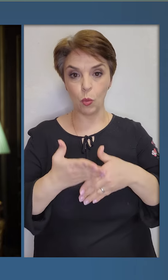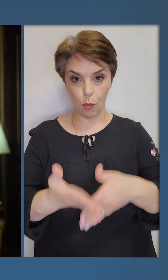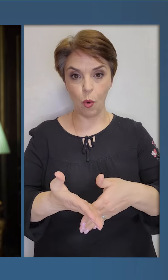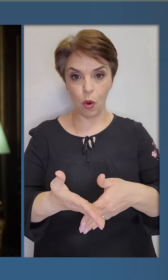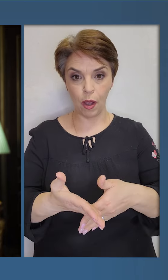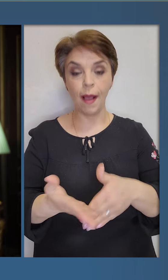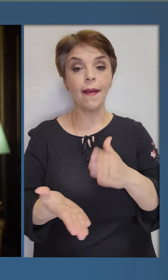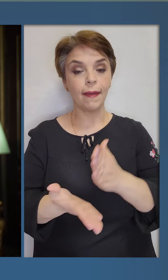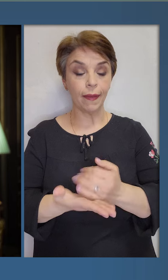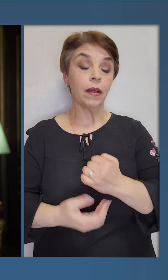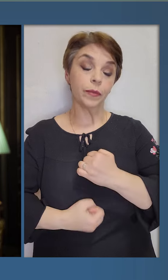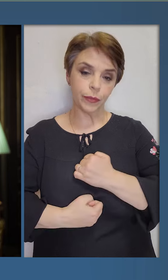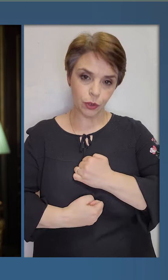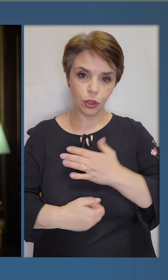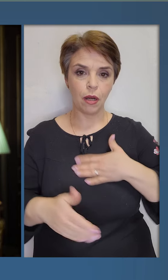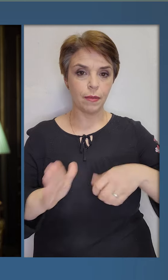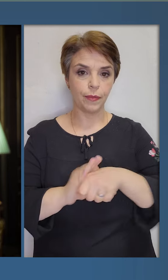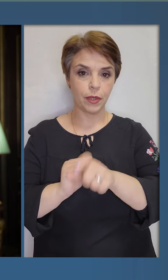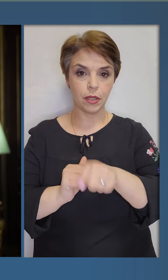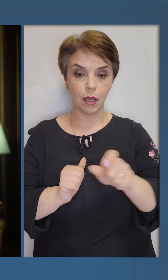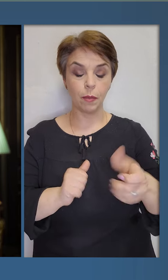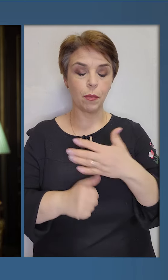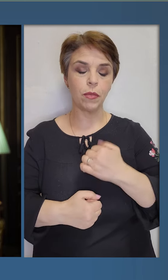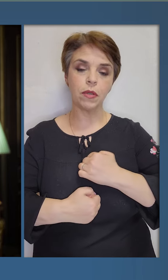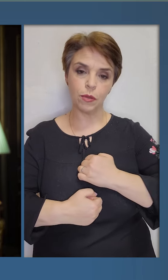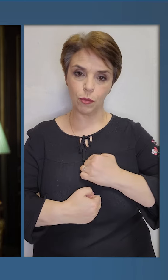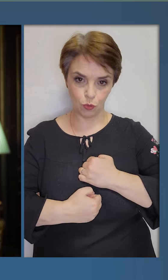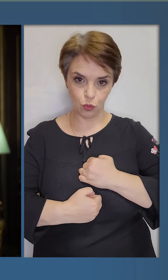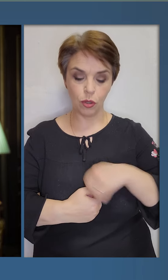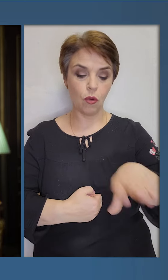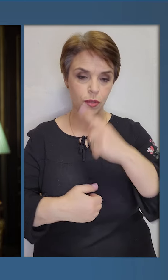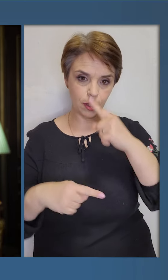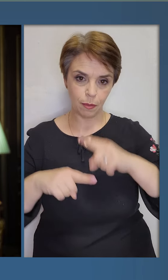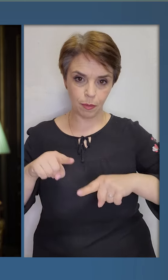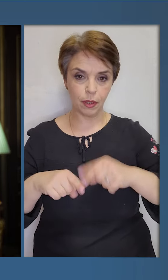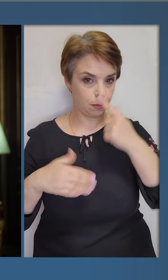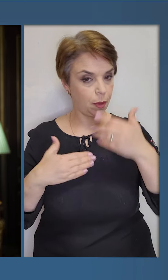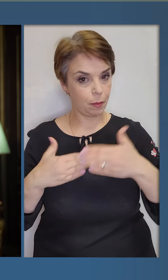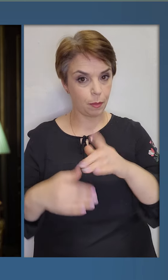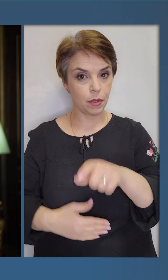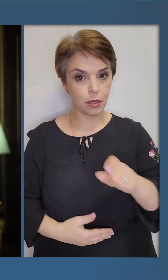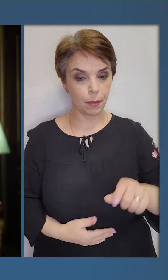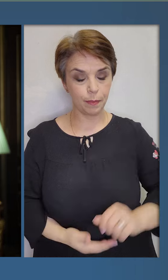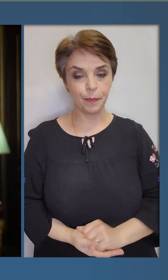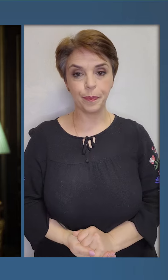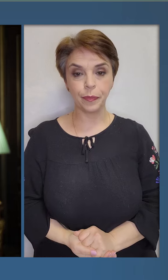допомога. Є, на жаль, загиблі. Мої співчуття усім рідним та близьким.